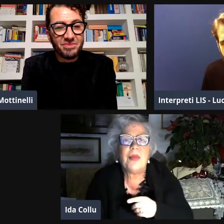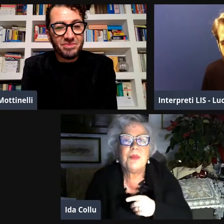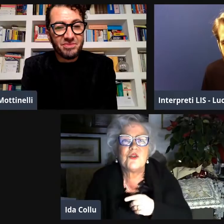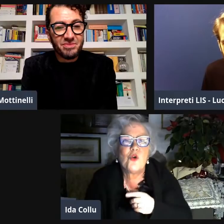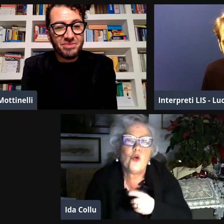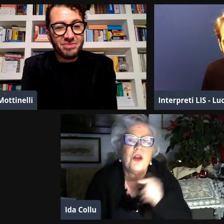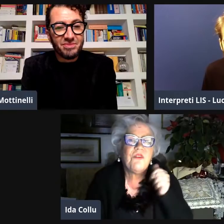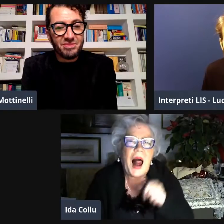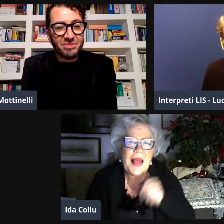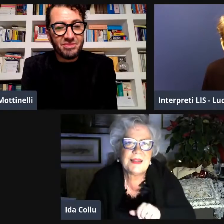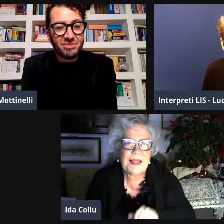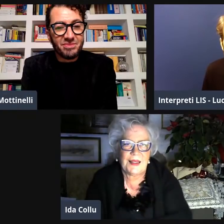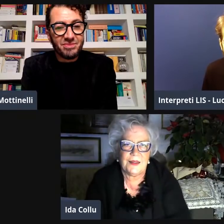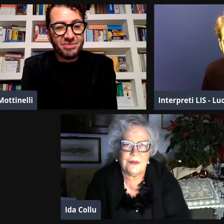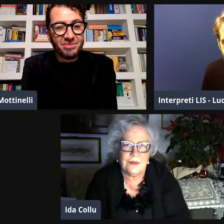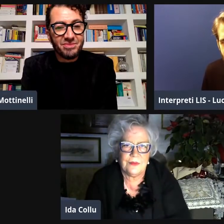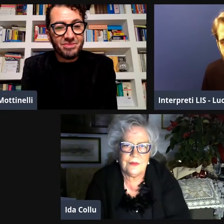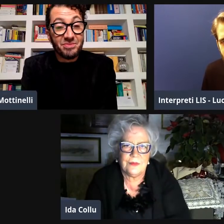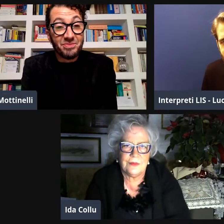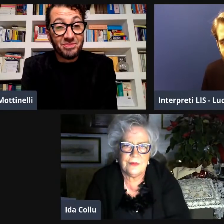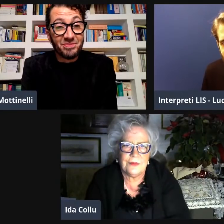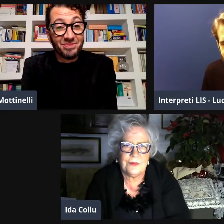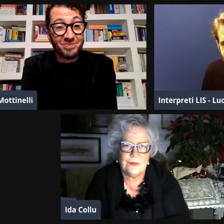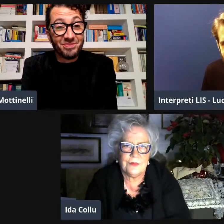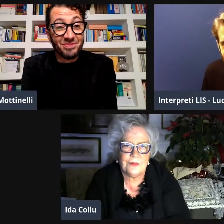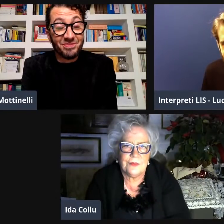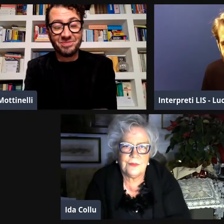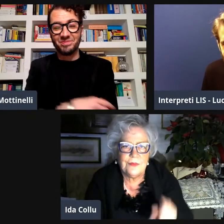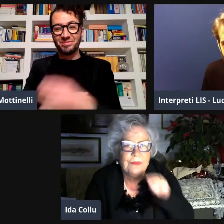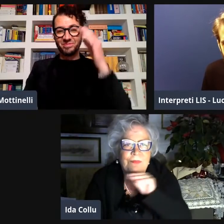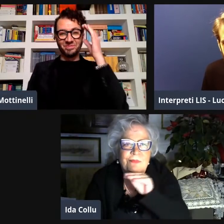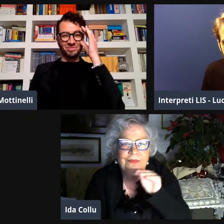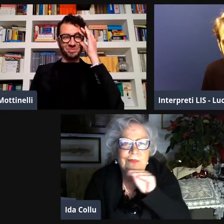persone in qualche modo le persone buone dalle persone false